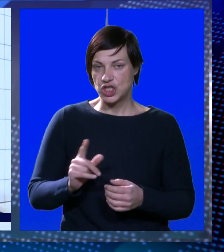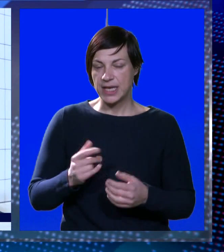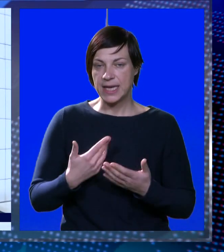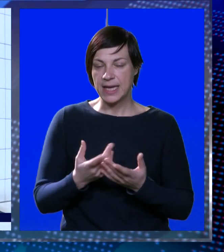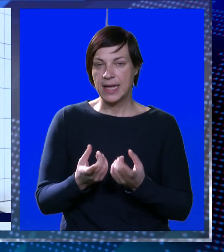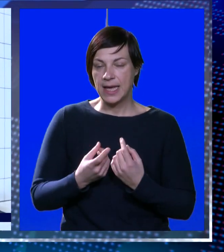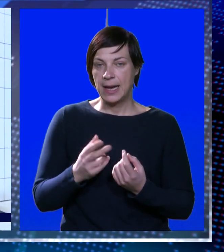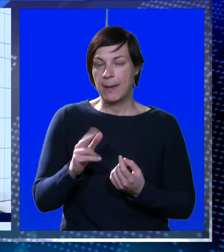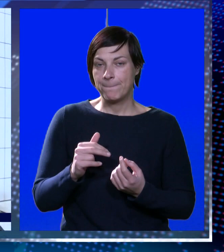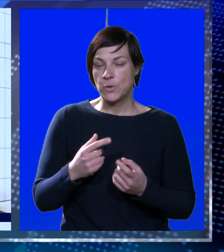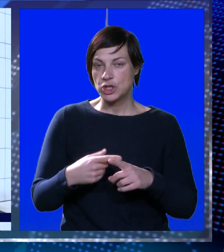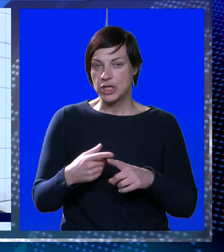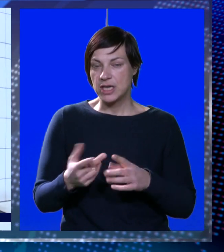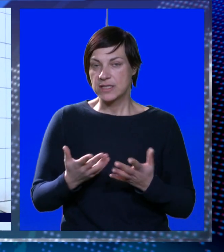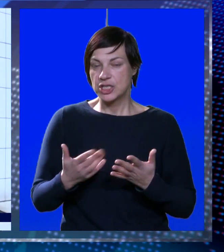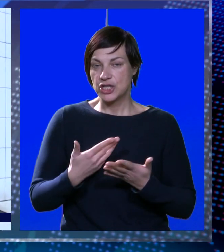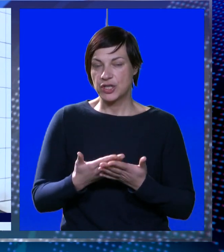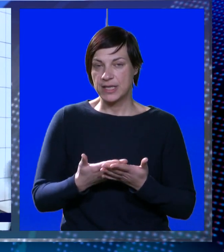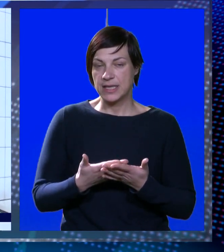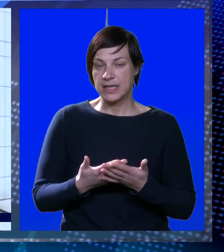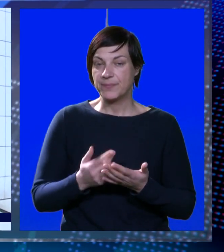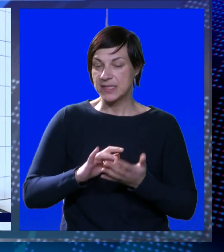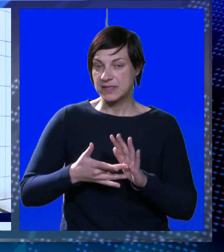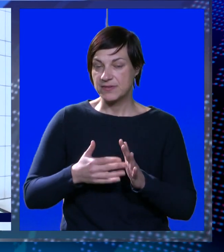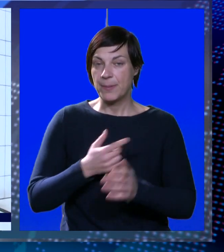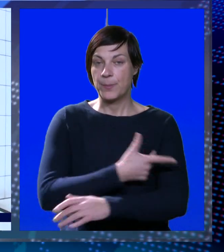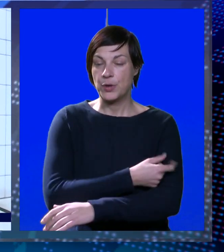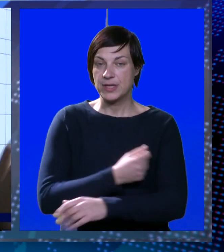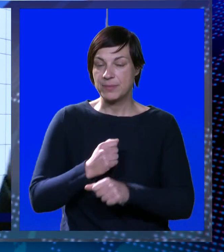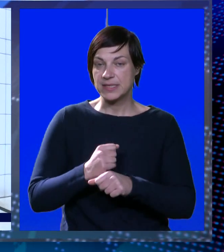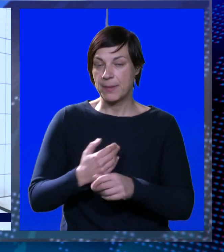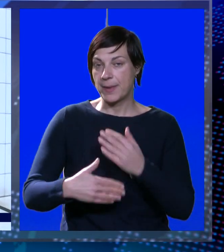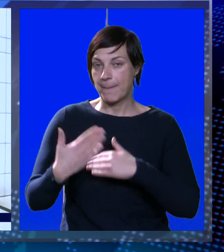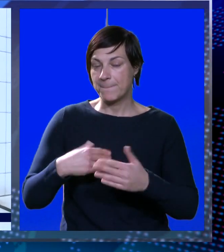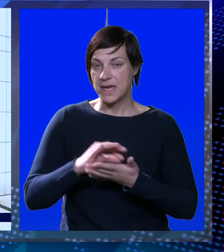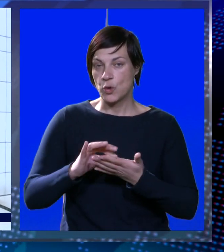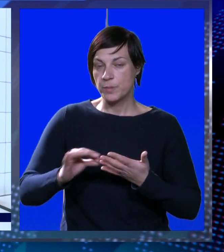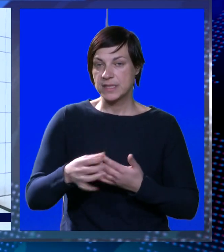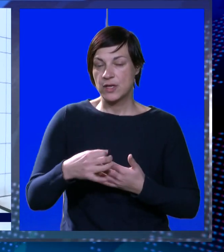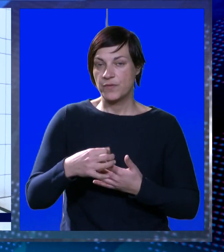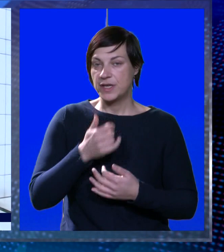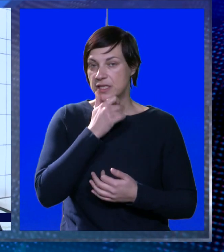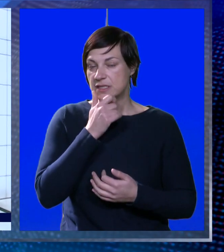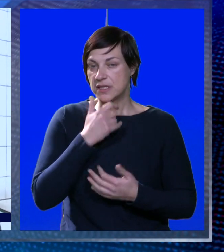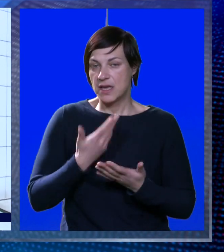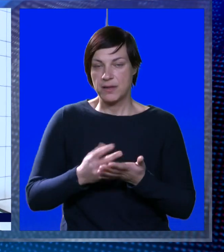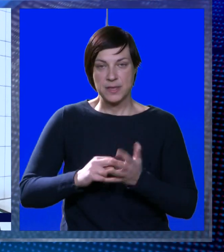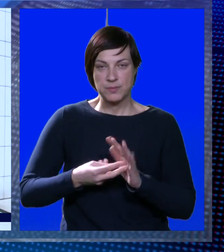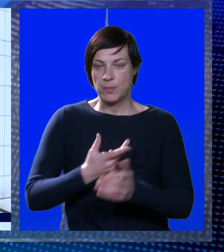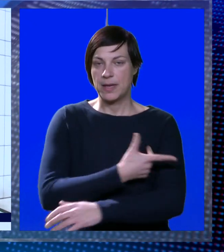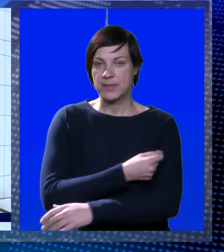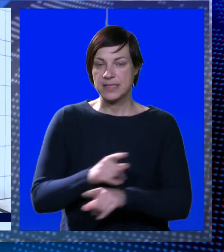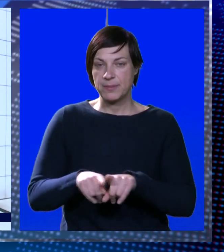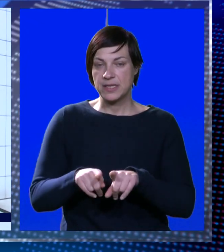nije cijepljeno, ali postoji razlog za što nije cijepljeno. On će izvršiti sva potrebna cijepiva prije upisao u Vrtić, a starije je cijepljeno bez